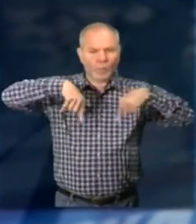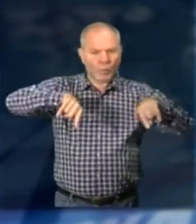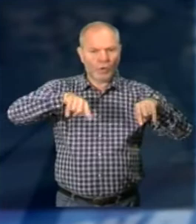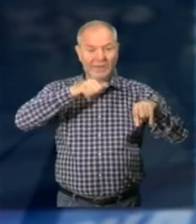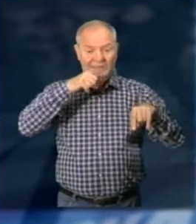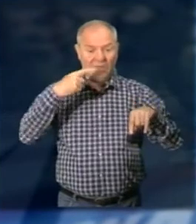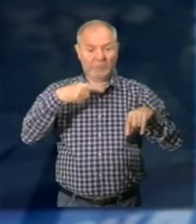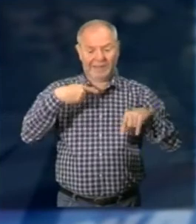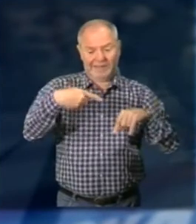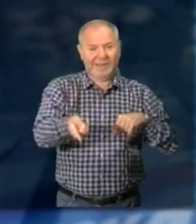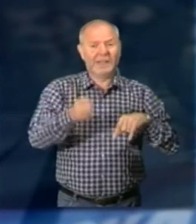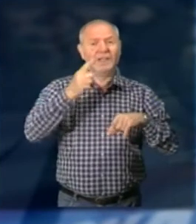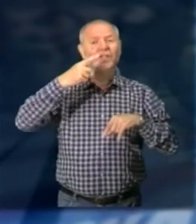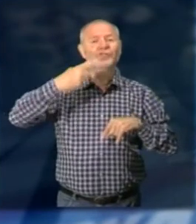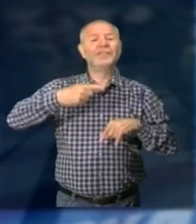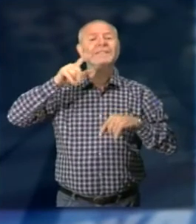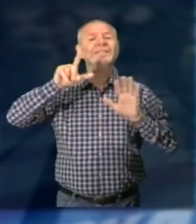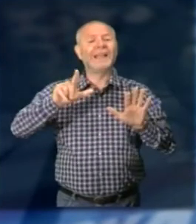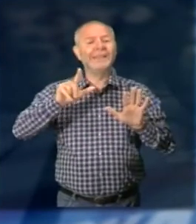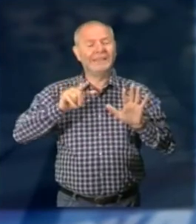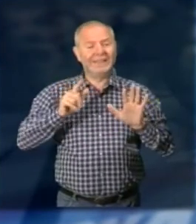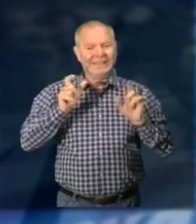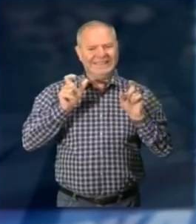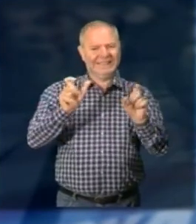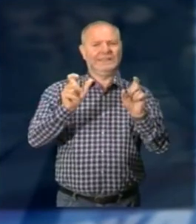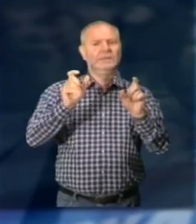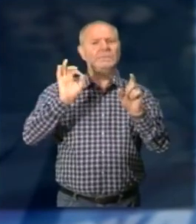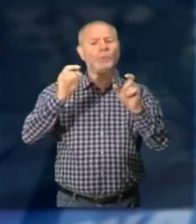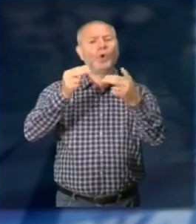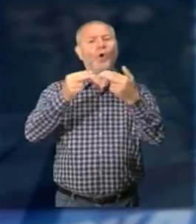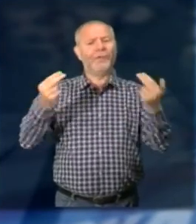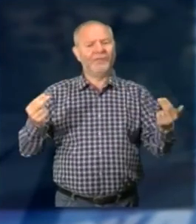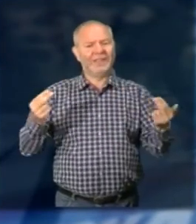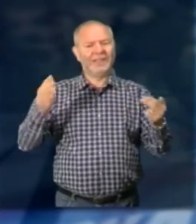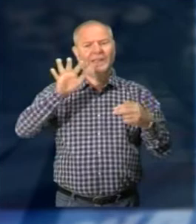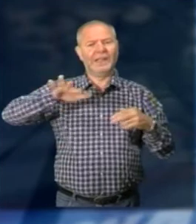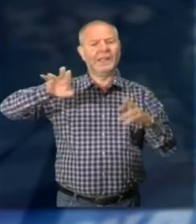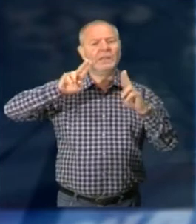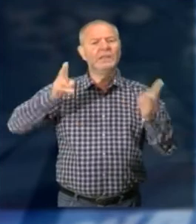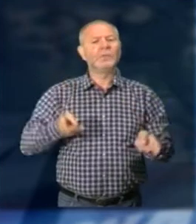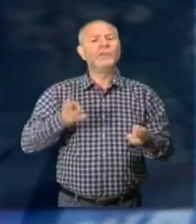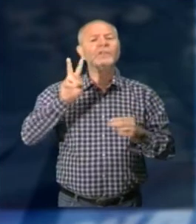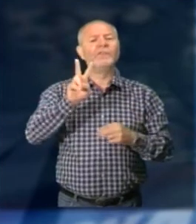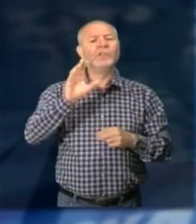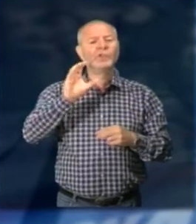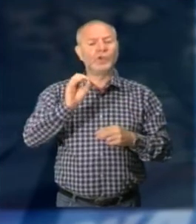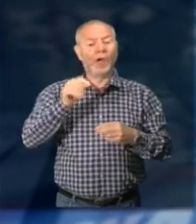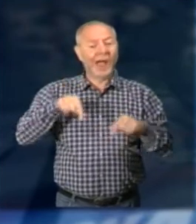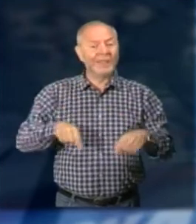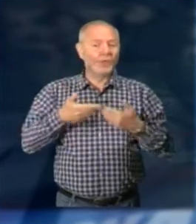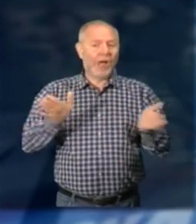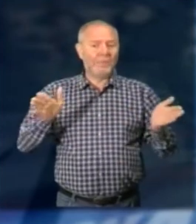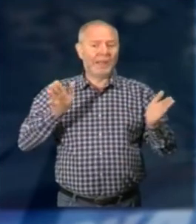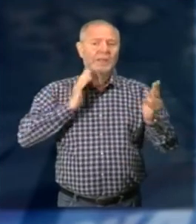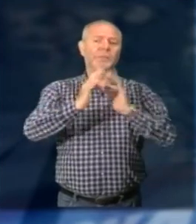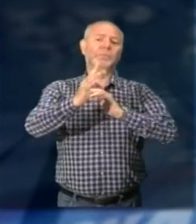vista del G7 Si tratta dell'applicazione più rigida di controlli ai confini Oggi aperti visti gli accordi sulla libera circolazione